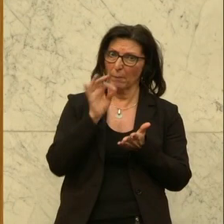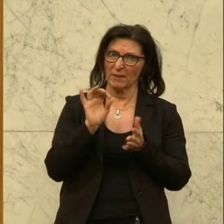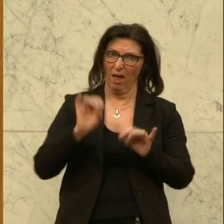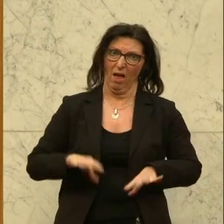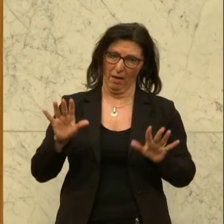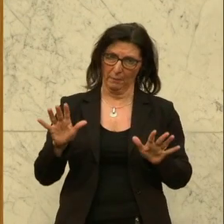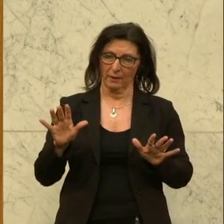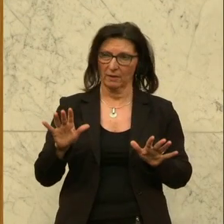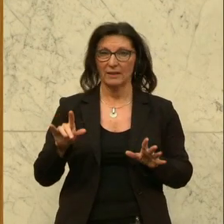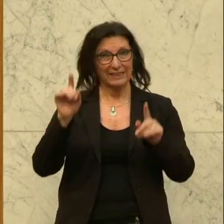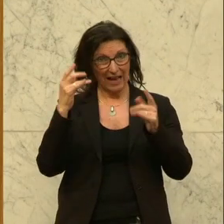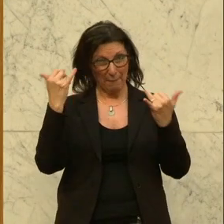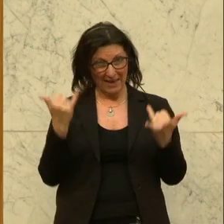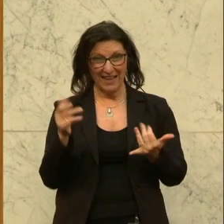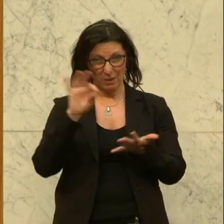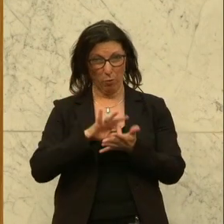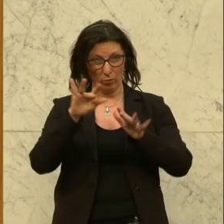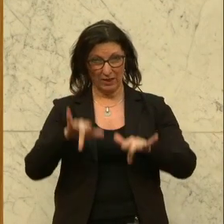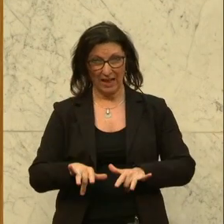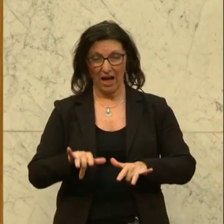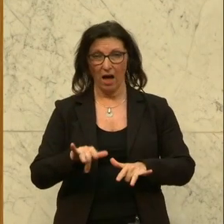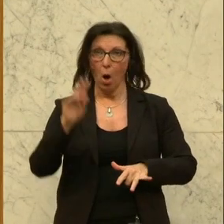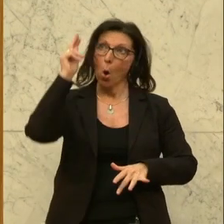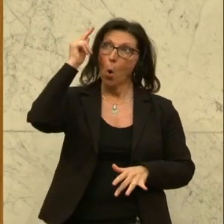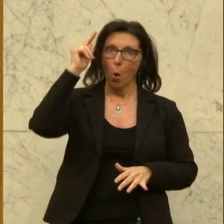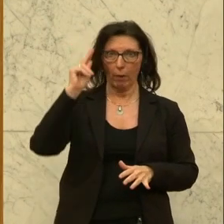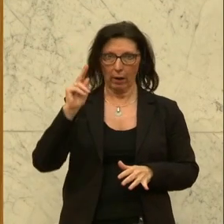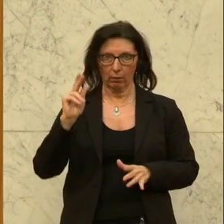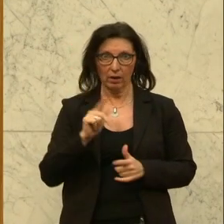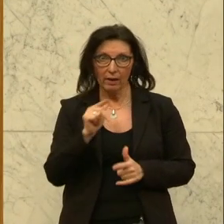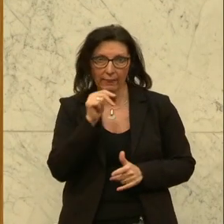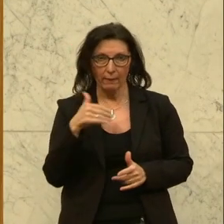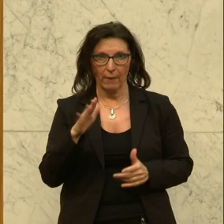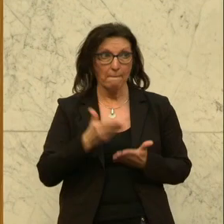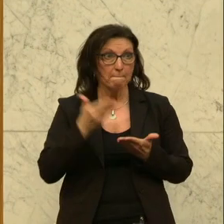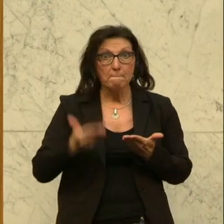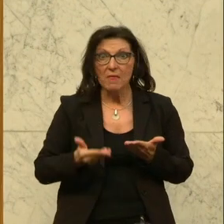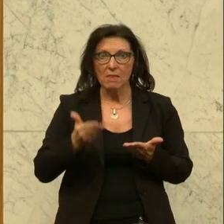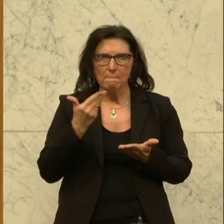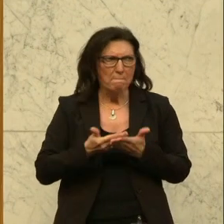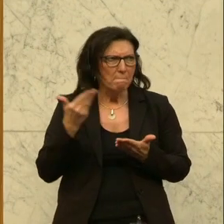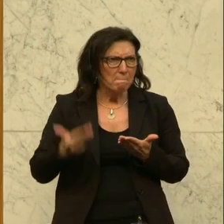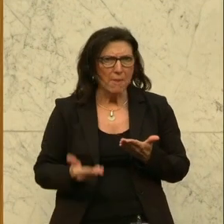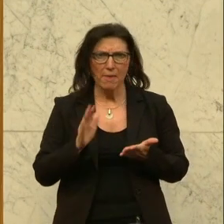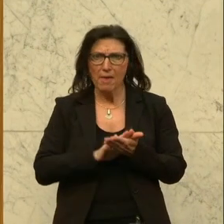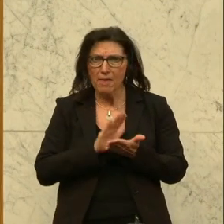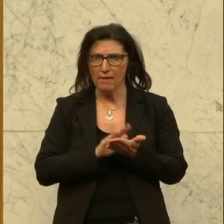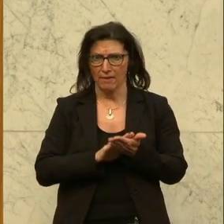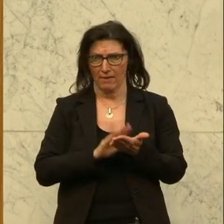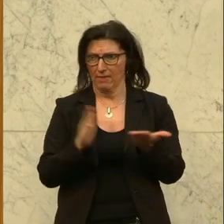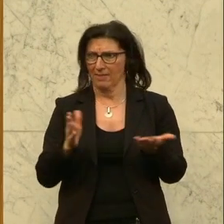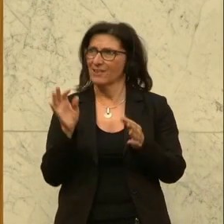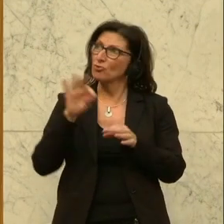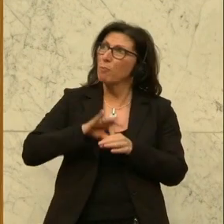hier sind wir aber an einem Punkt, wo man sich das nicht überlegen kann. Die Miete ist die Miete ist die Miete. Und da kann ich nicht